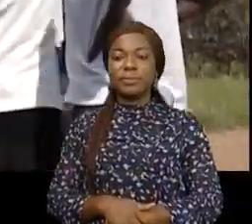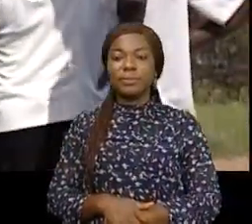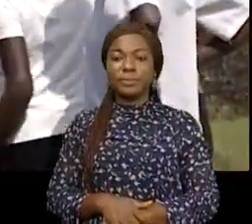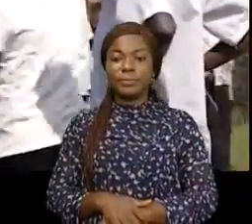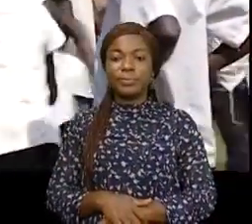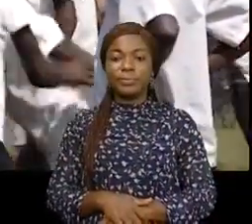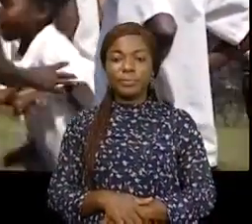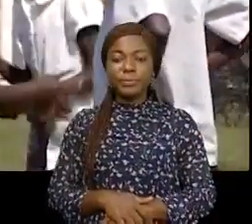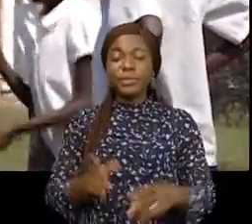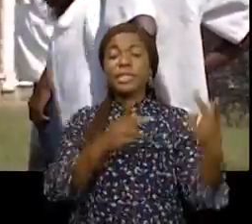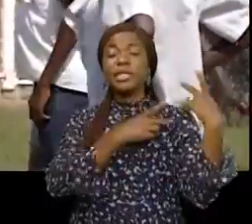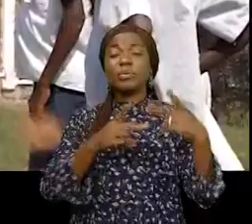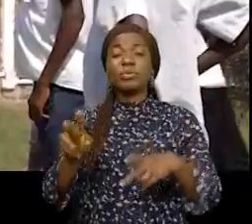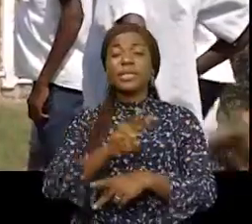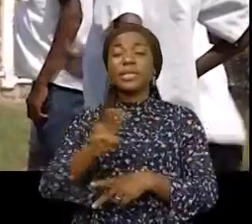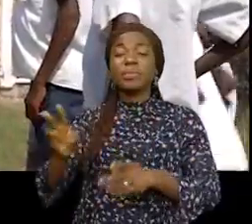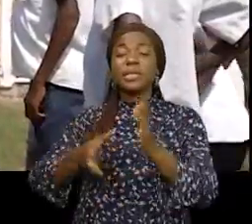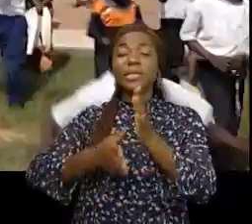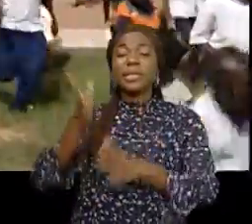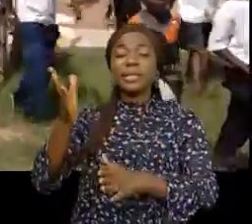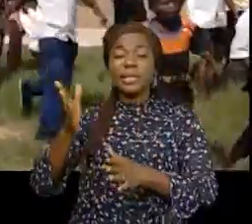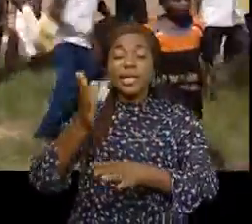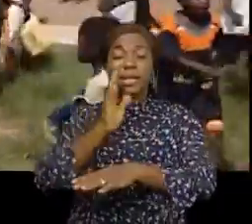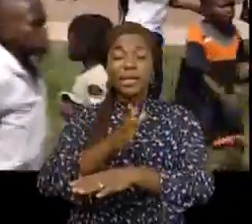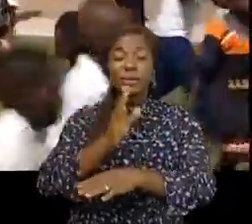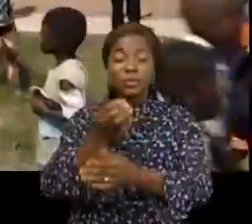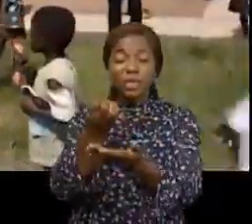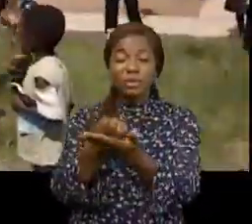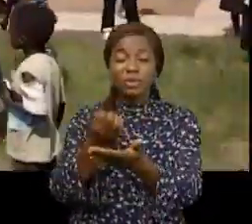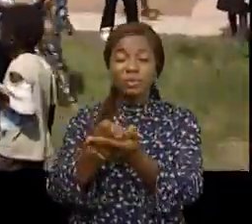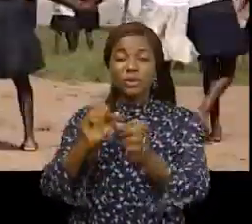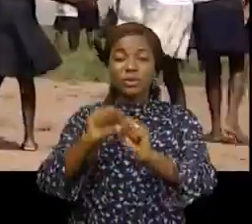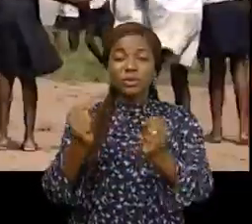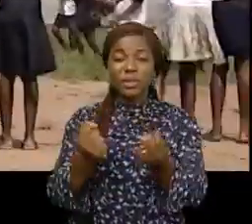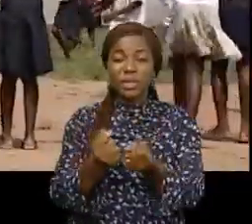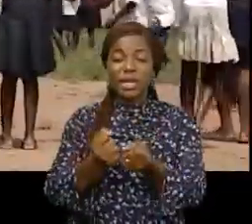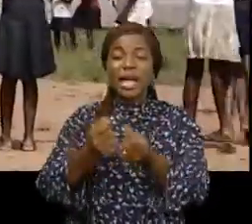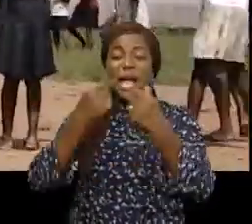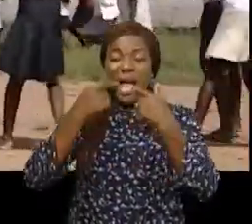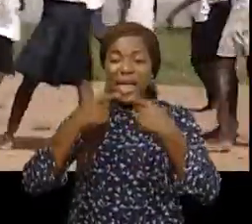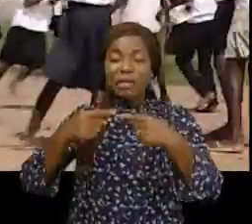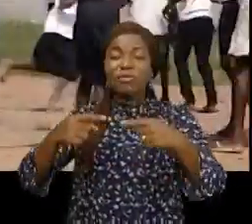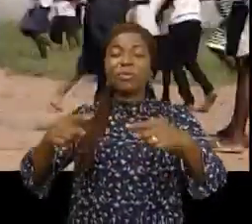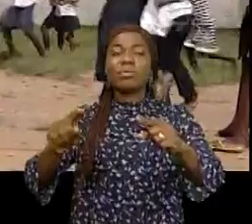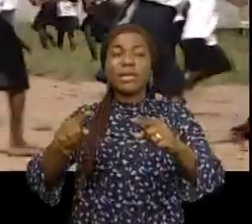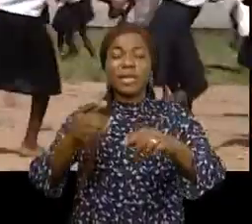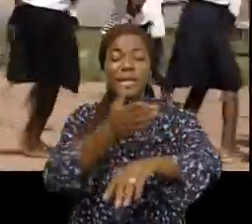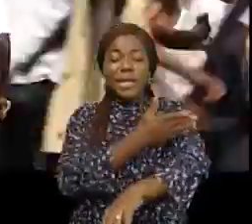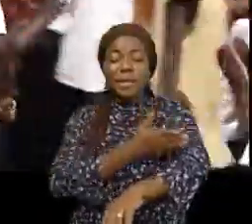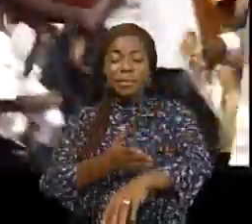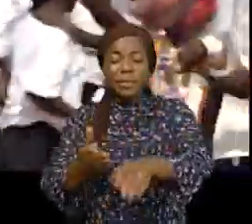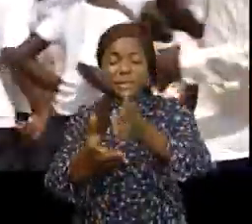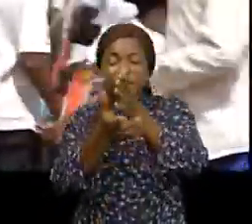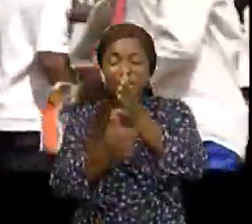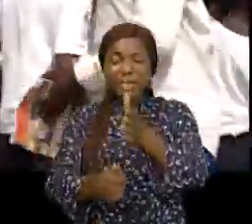C'est depuis 2015 que le Conseil économique et social avait alerté les autorités du pays sur la baisse de la qualité de l'enseignement en République